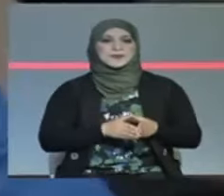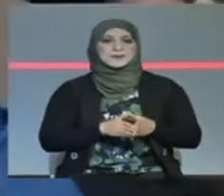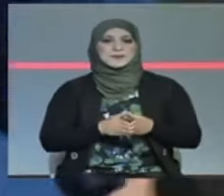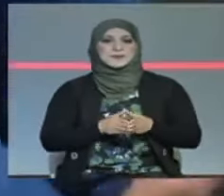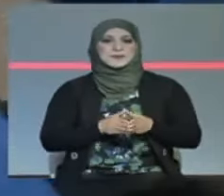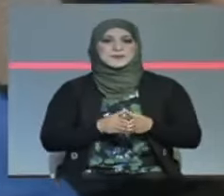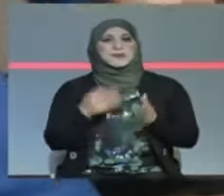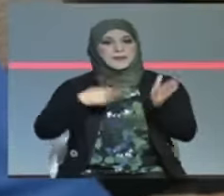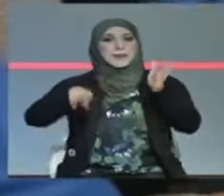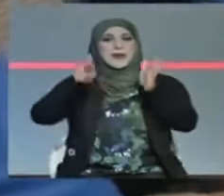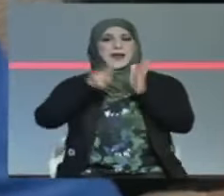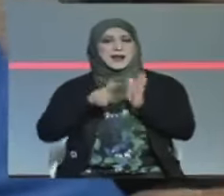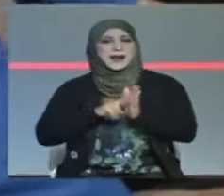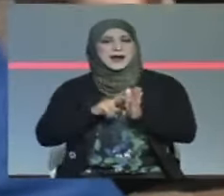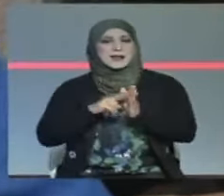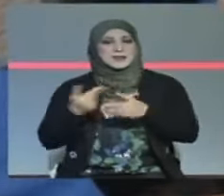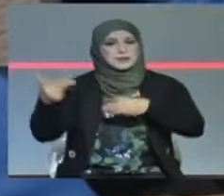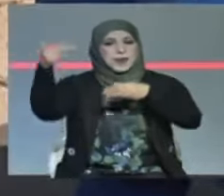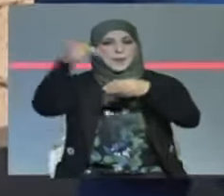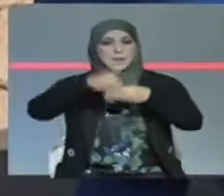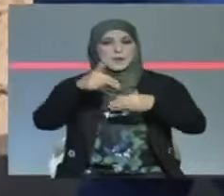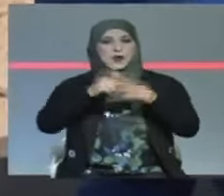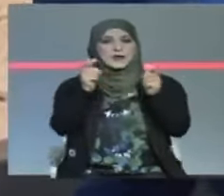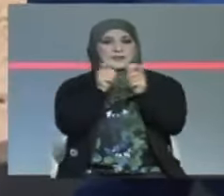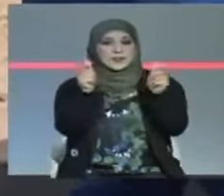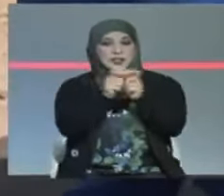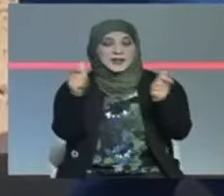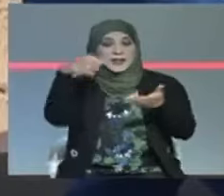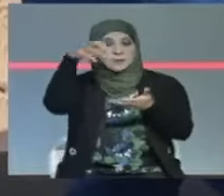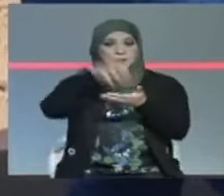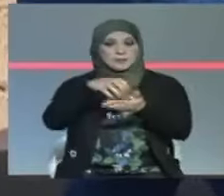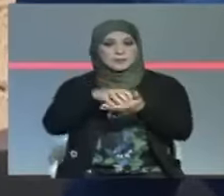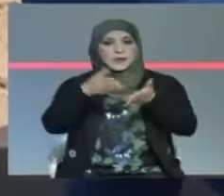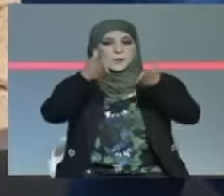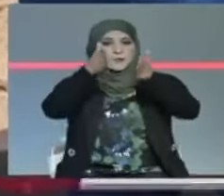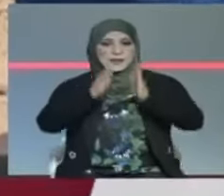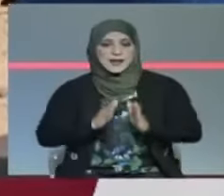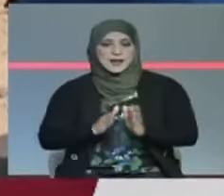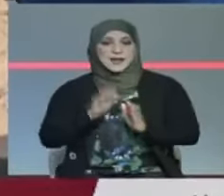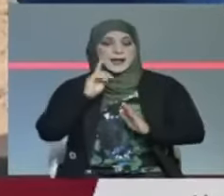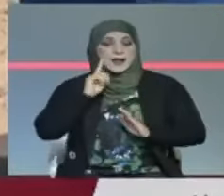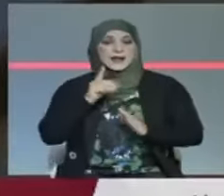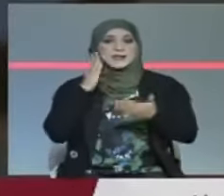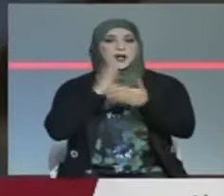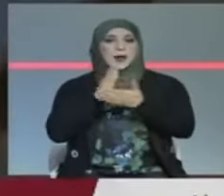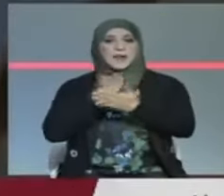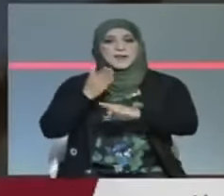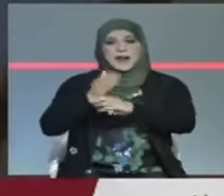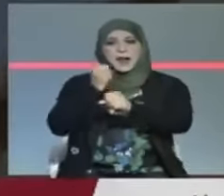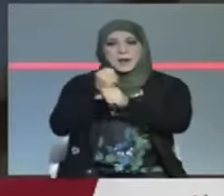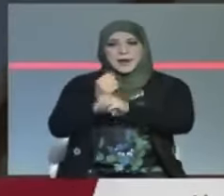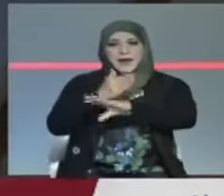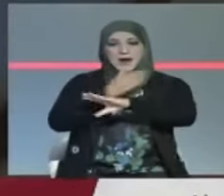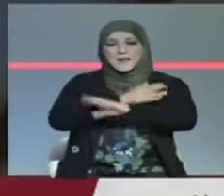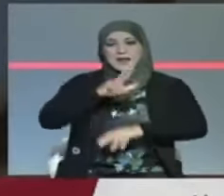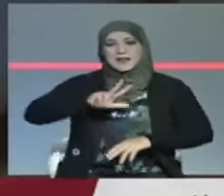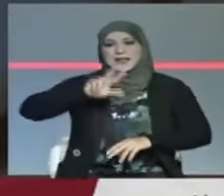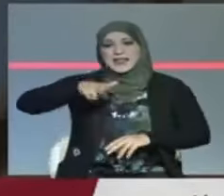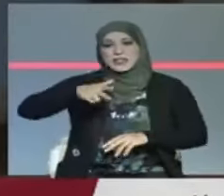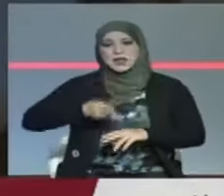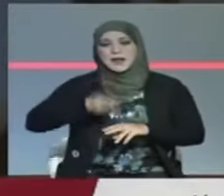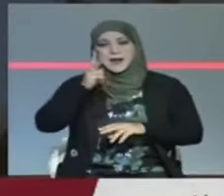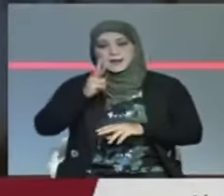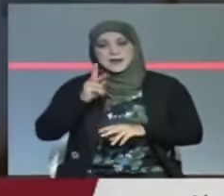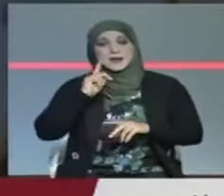باعادة عملية ضخ البترول من محطة الكامور الرئيسية التي توقف بها لاكثر من ثلاثة